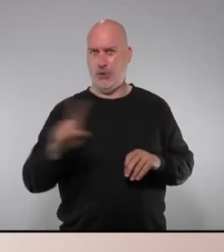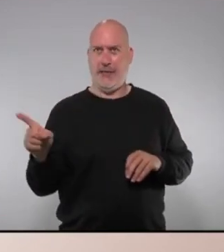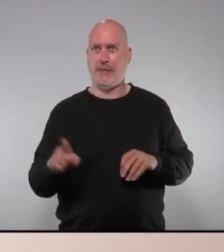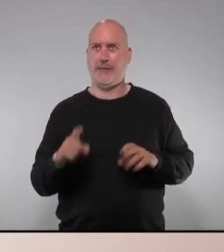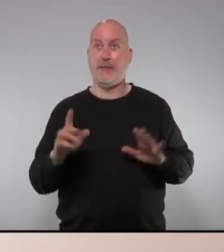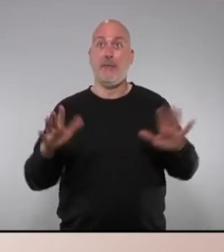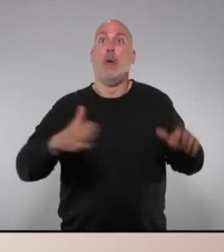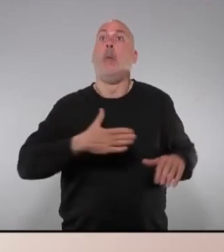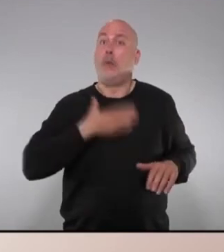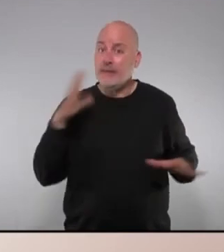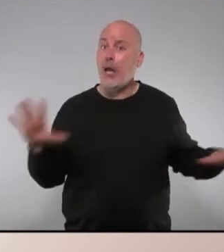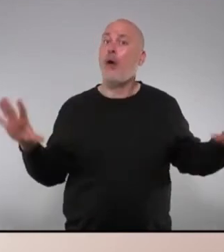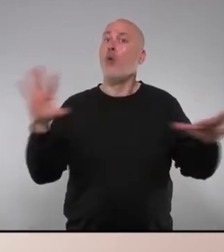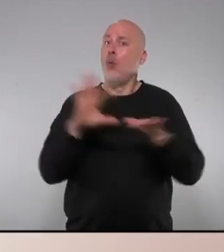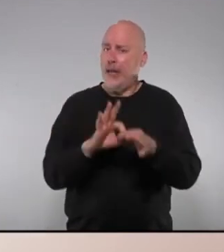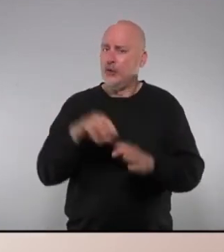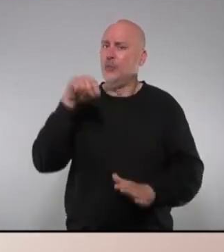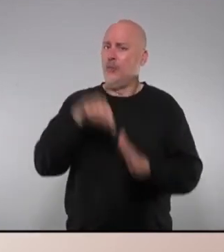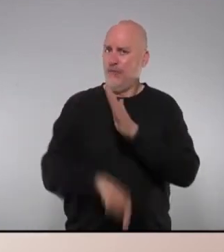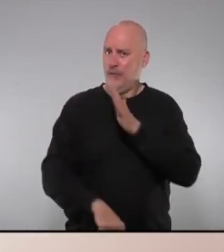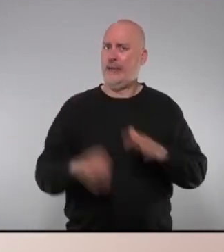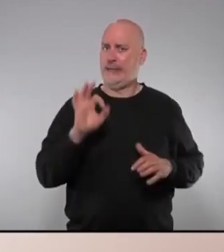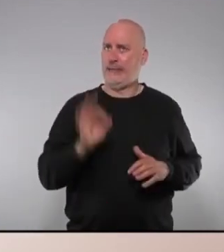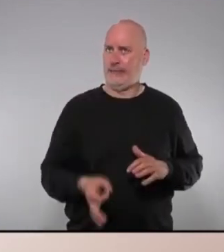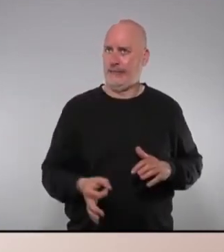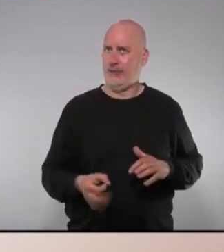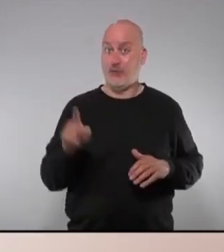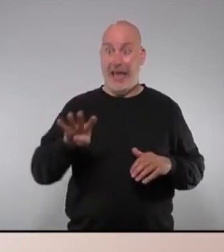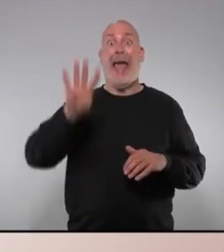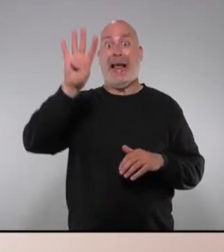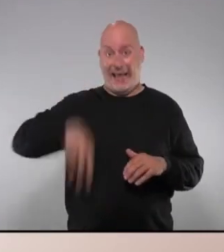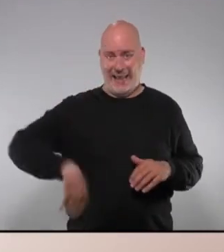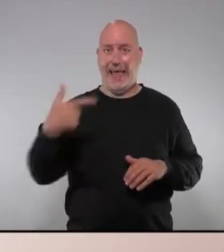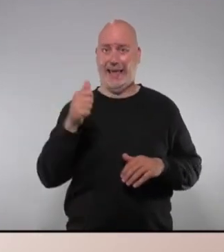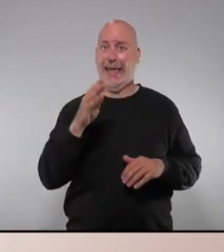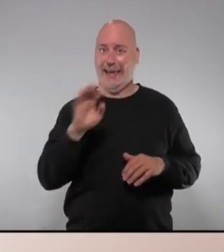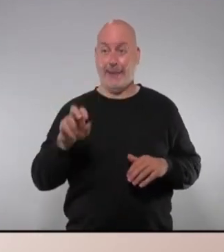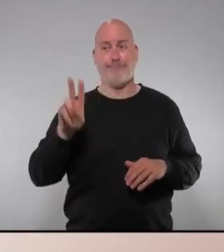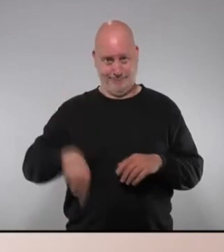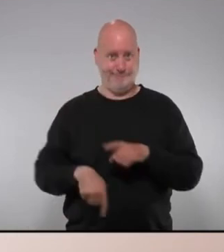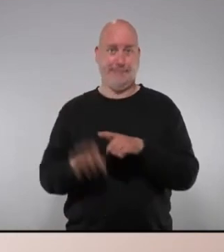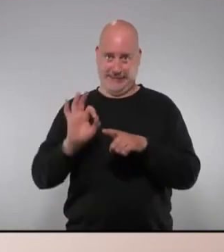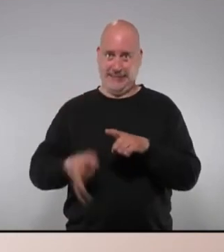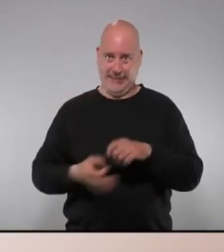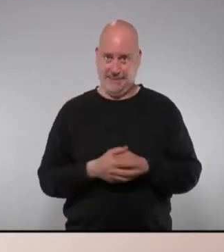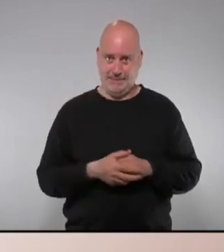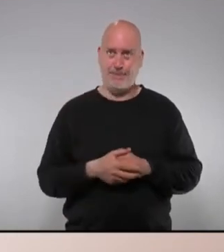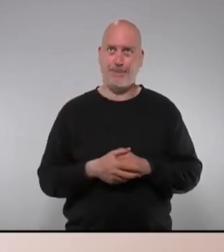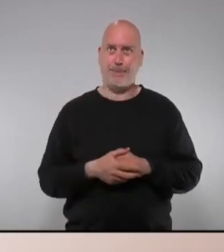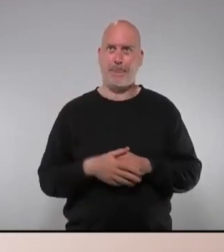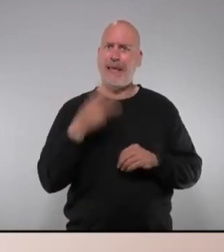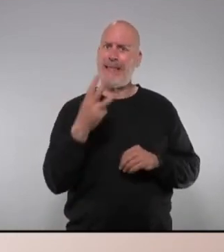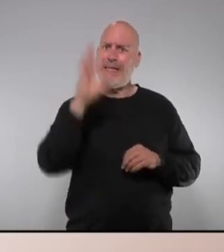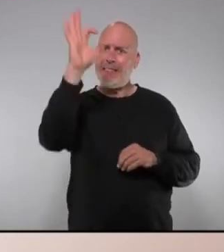puguin descartar connexions profundes. Això sí que és un catalanguit. Això sí que és un catalanguit. Hi ha hagut o hi ha un 3%